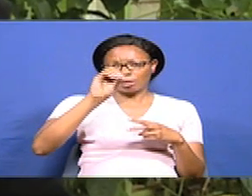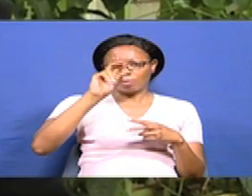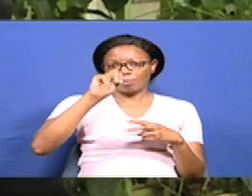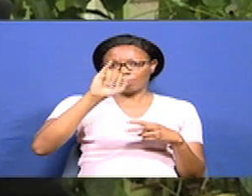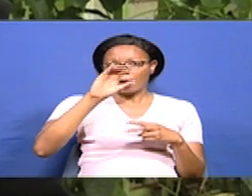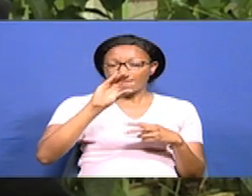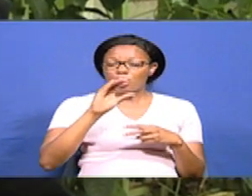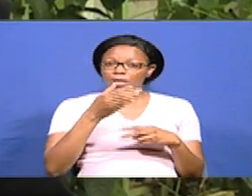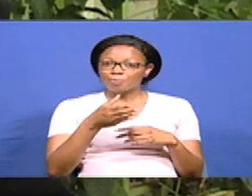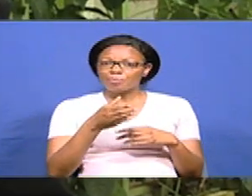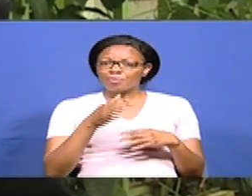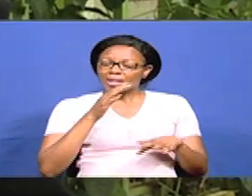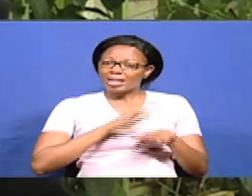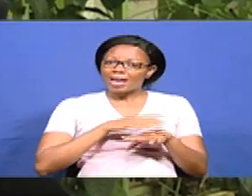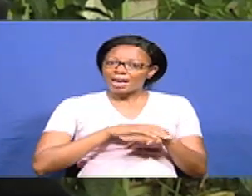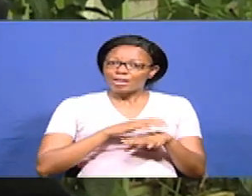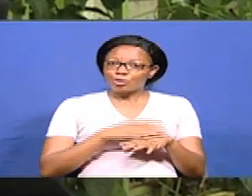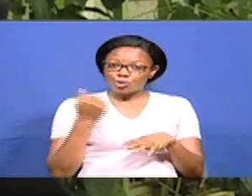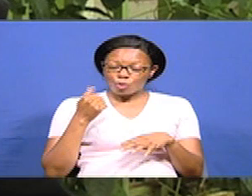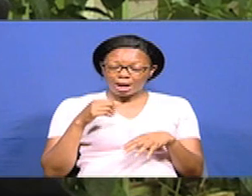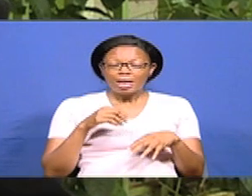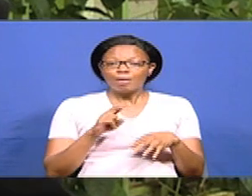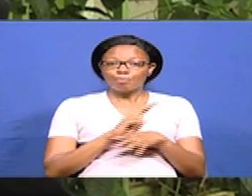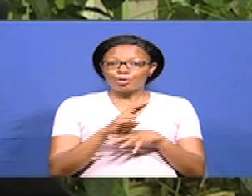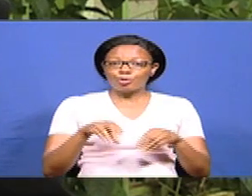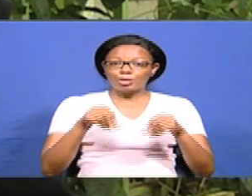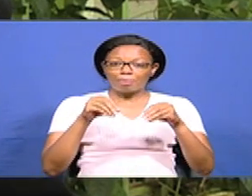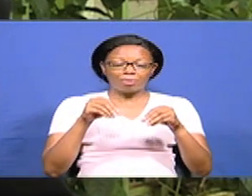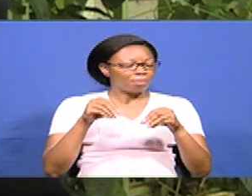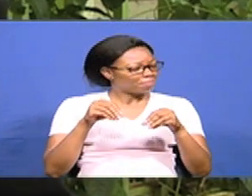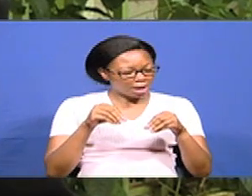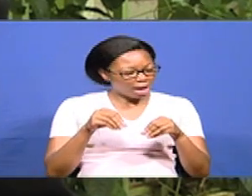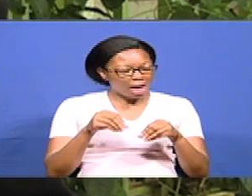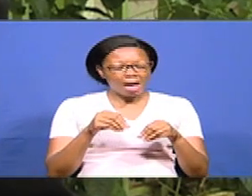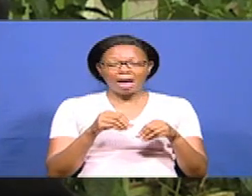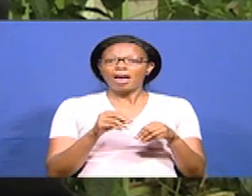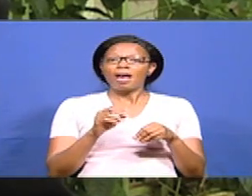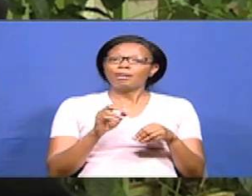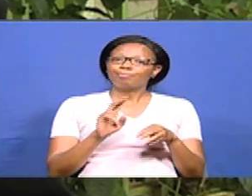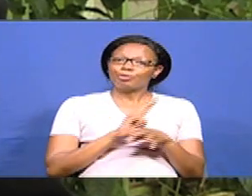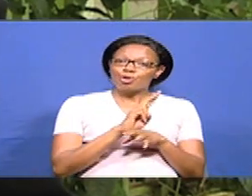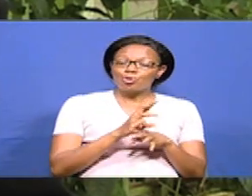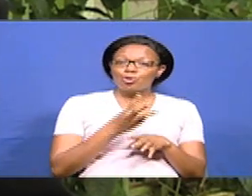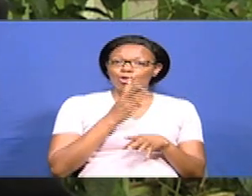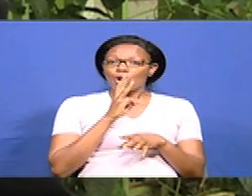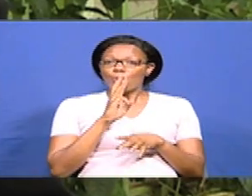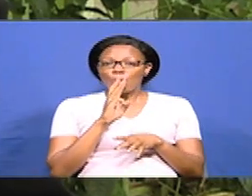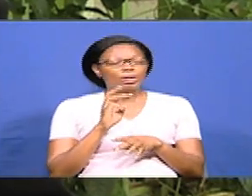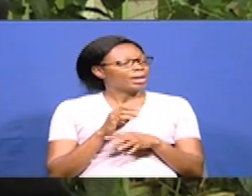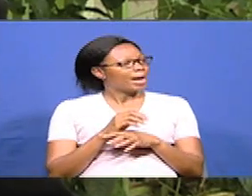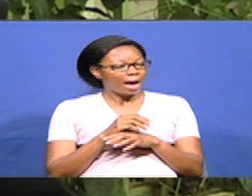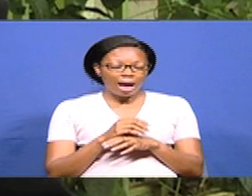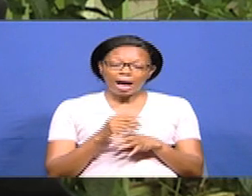Hydroponik inakuanga mzuri sana sababu itumia mchanga. Itumia maji so makosti senye